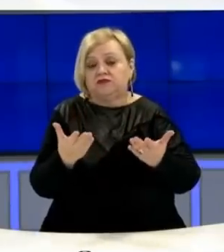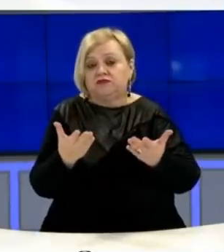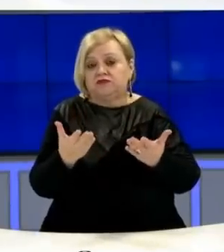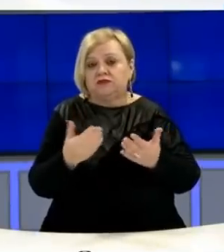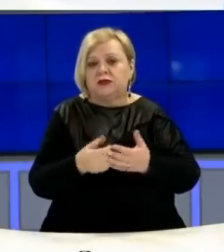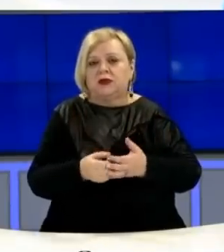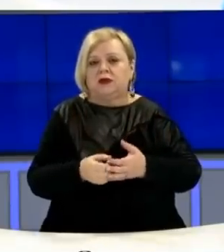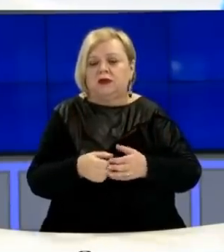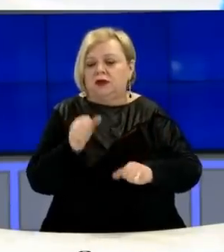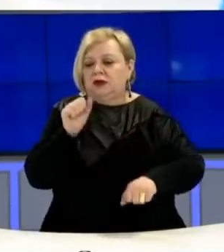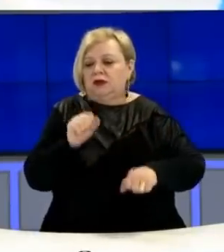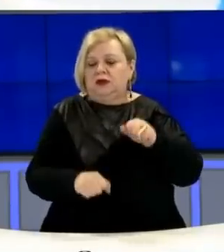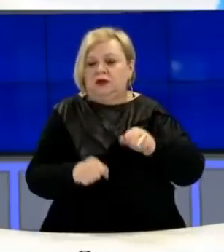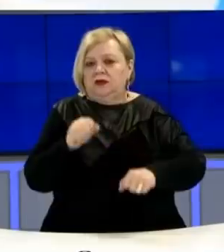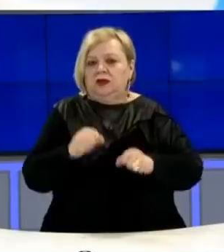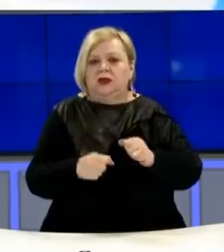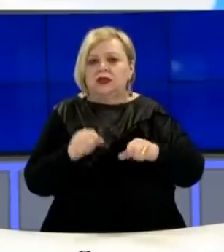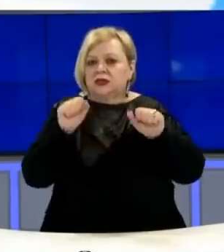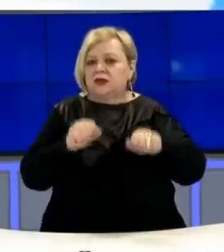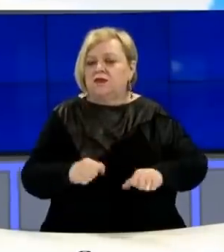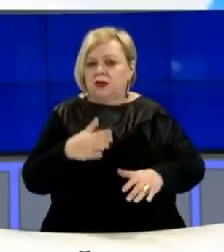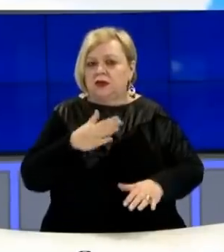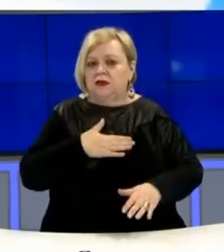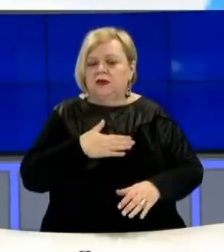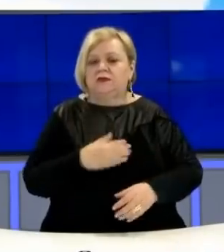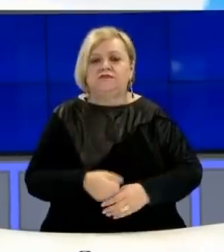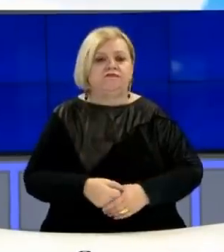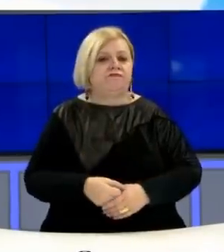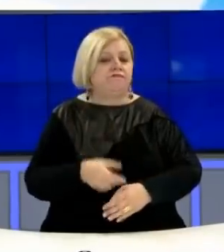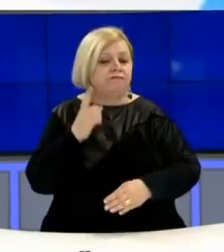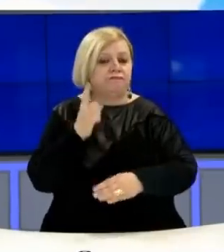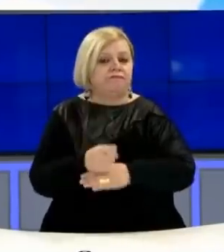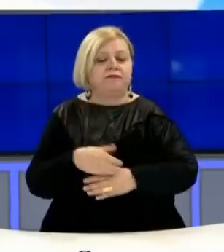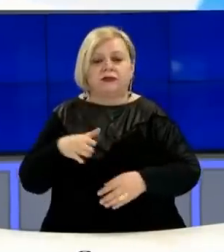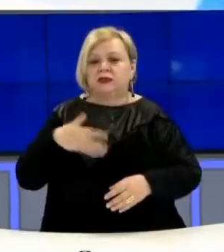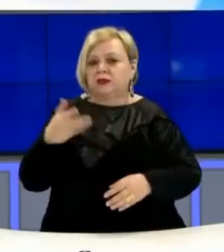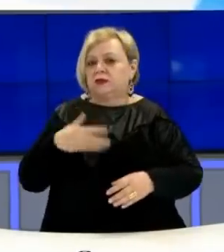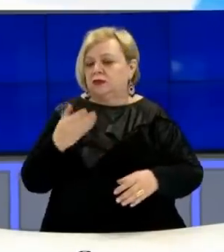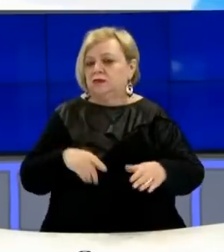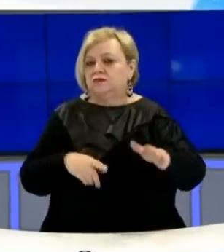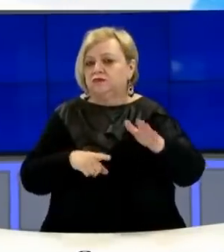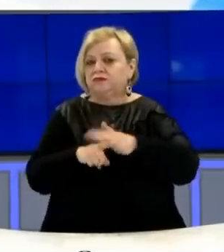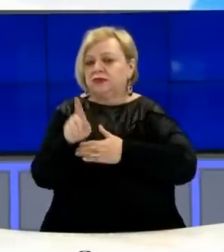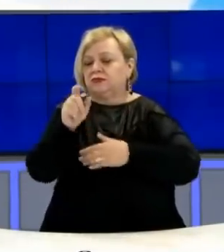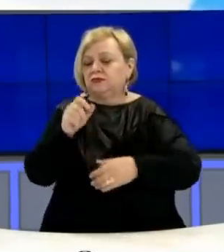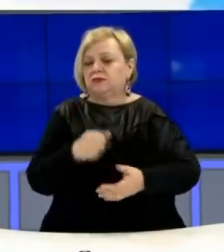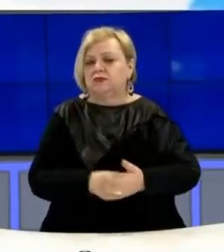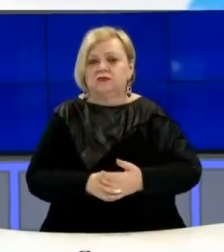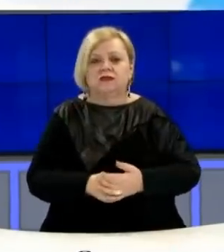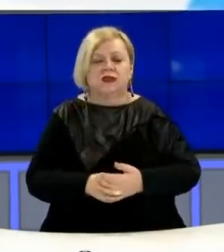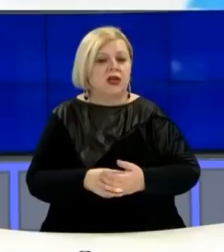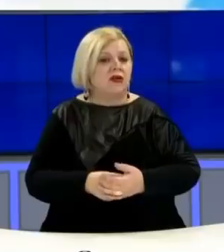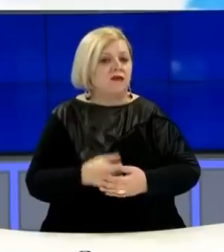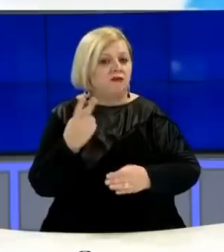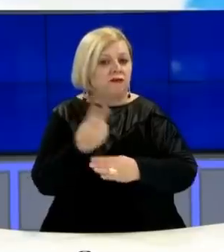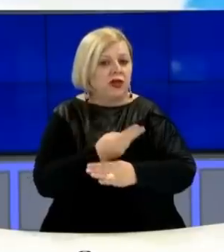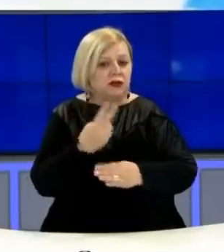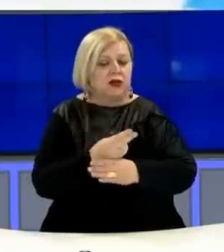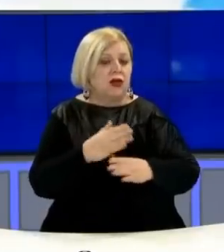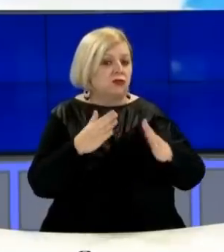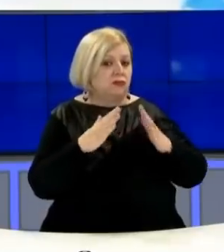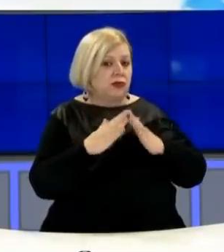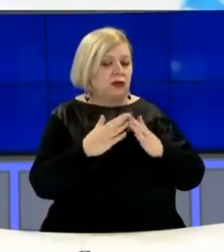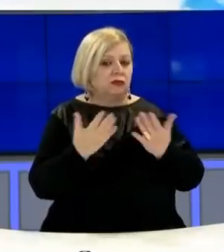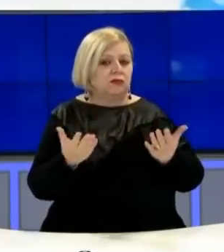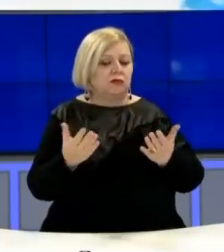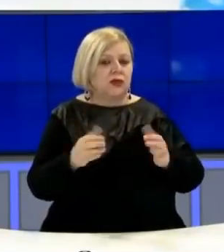paftësit e qeverive të ana i ditërujnë të rritë për me ik nga vendi nga dheu nga shpia vetë